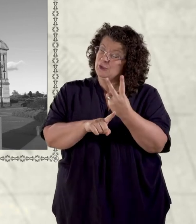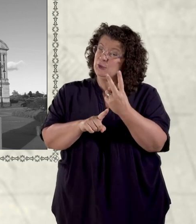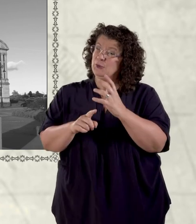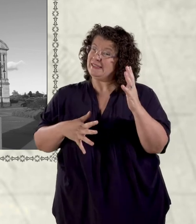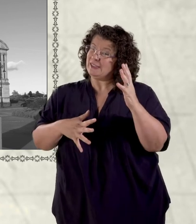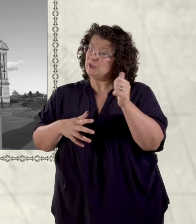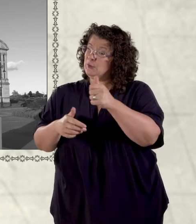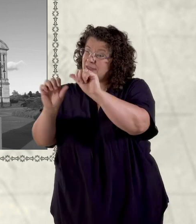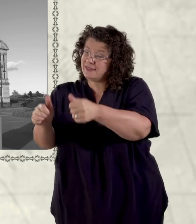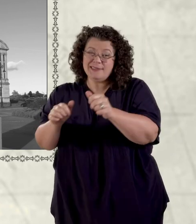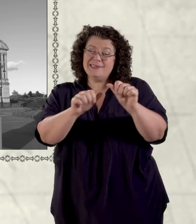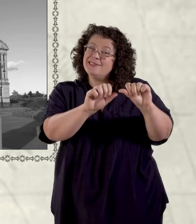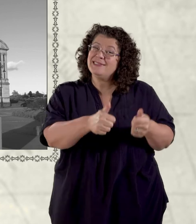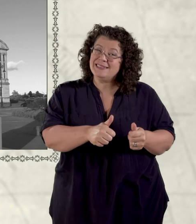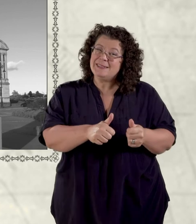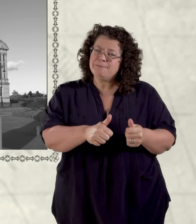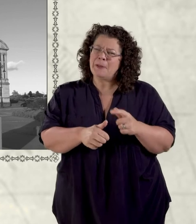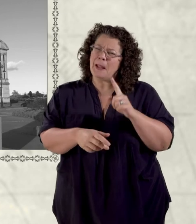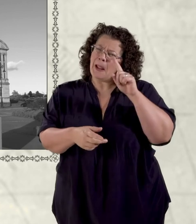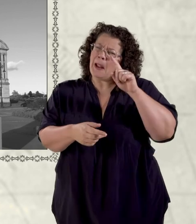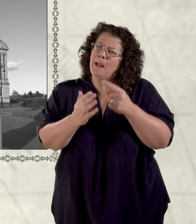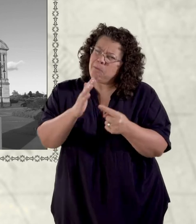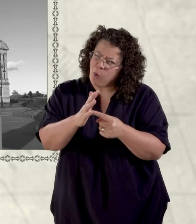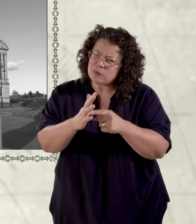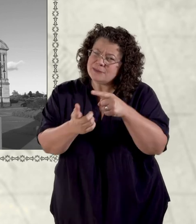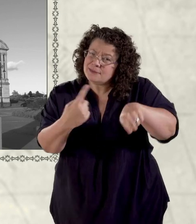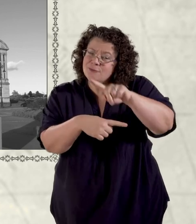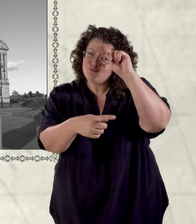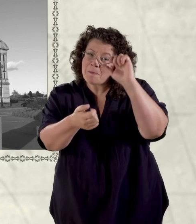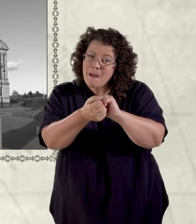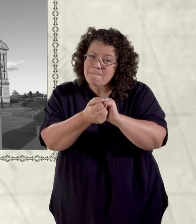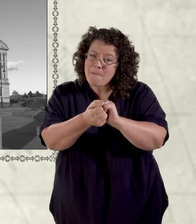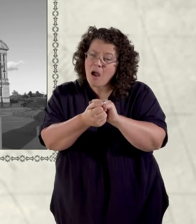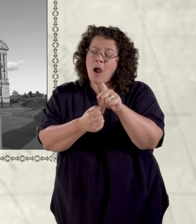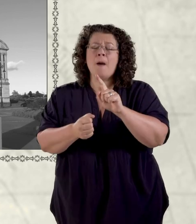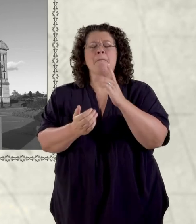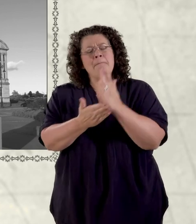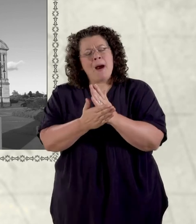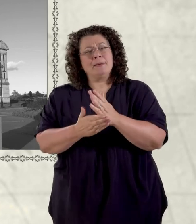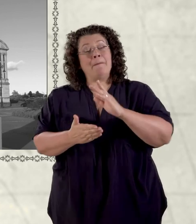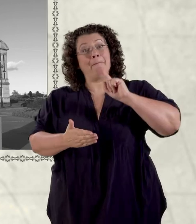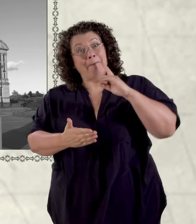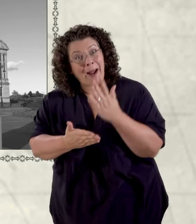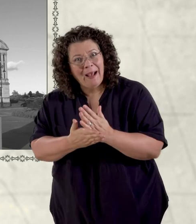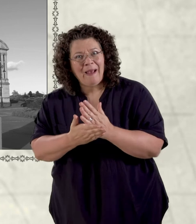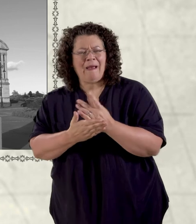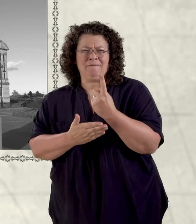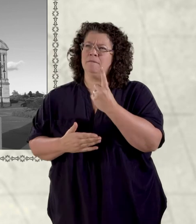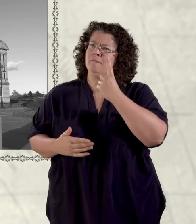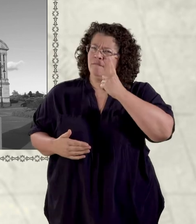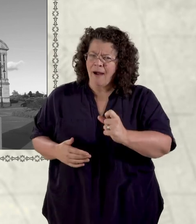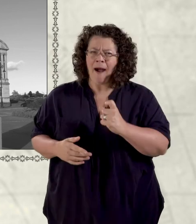A mae'n bwysig i chi gyd i gofio. Mae rhaid i chi gredi yn eich gallu i lwyddo.